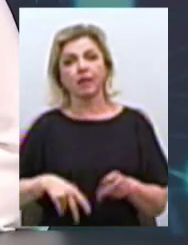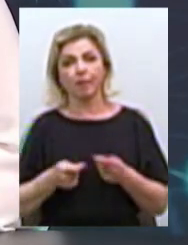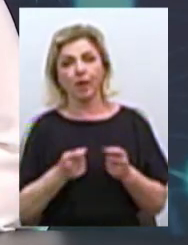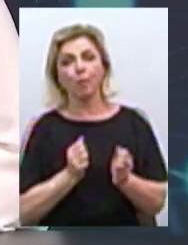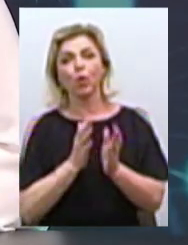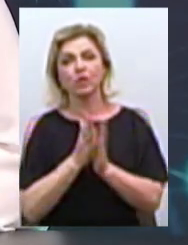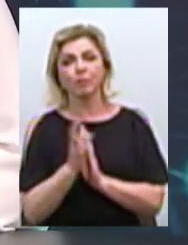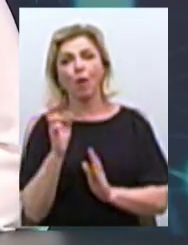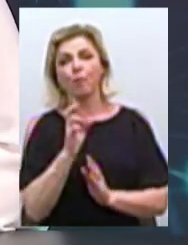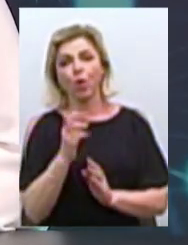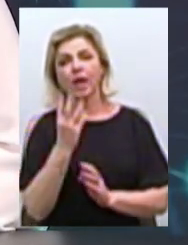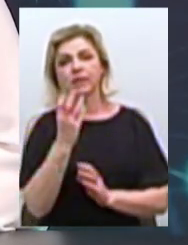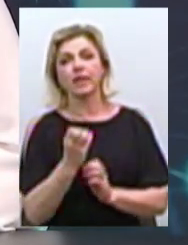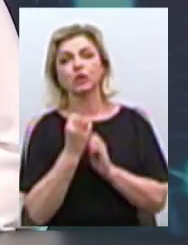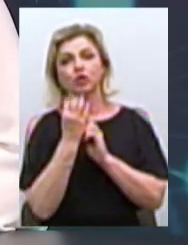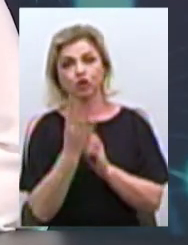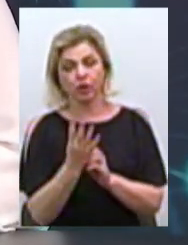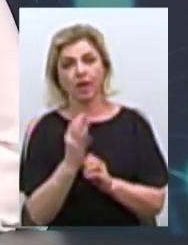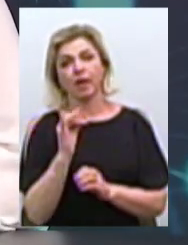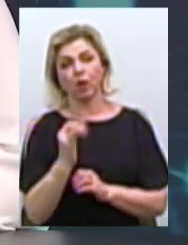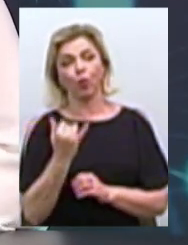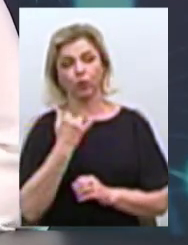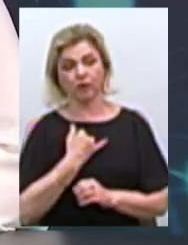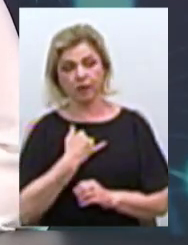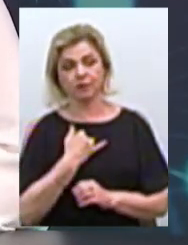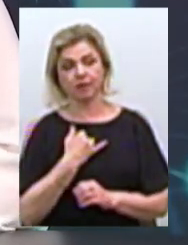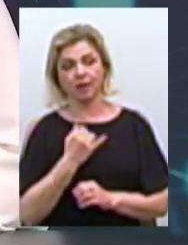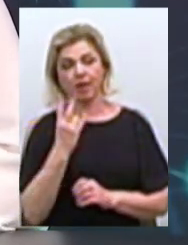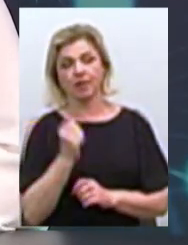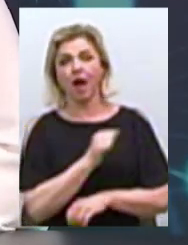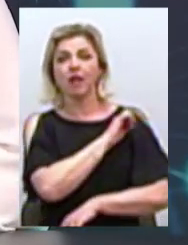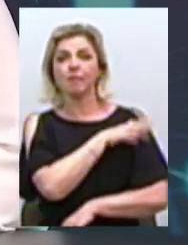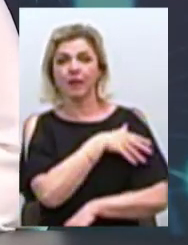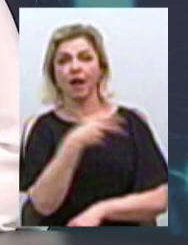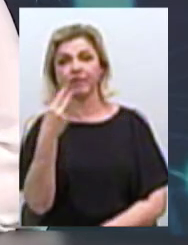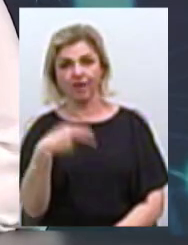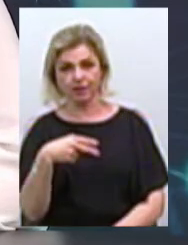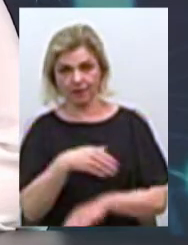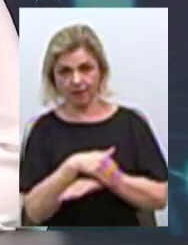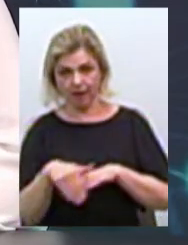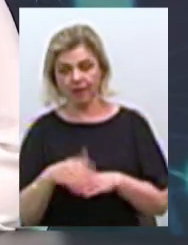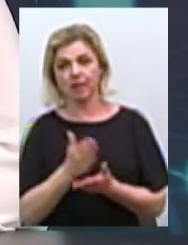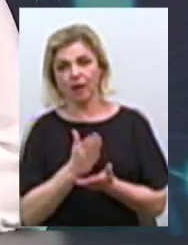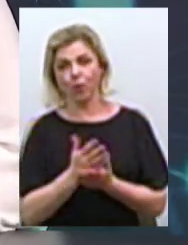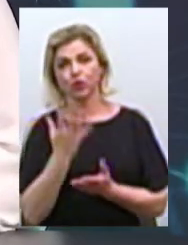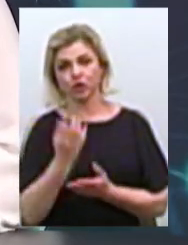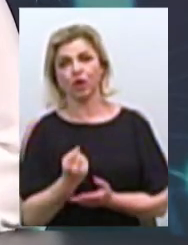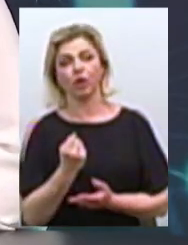Богоявлінський 314 і у нас відповідно на Адміральській 20 знаходиться ще